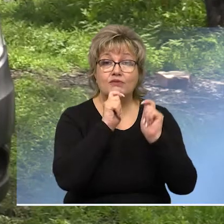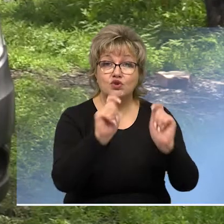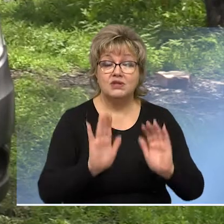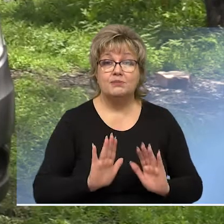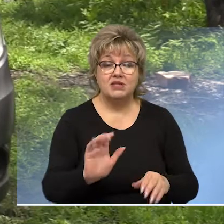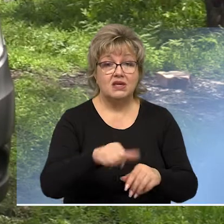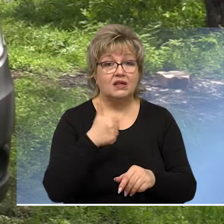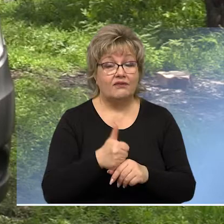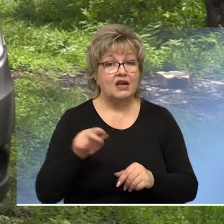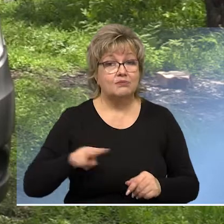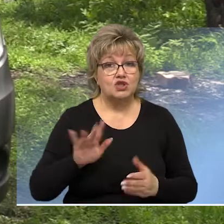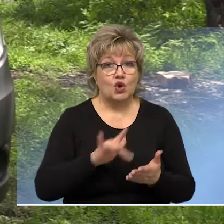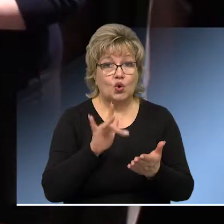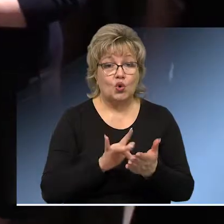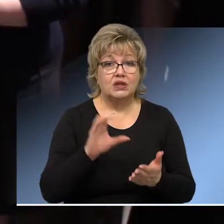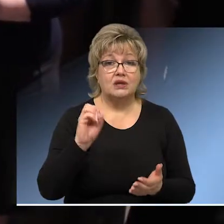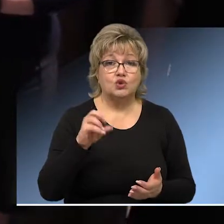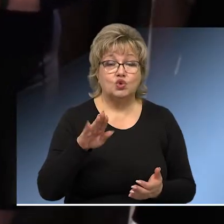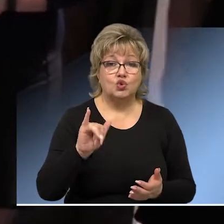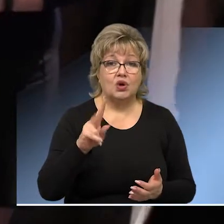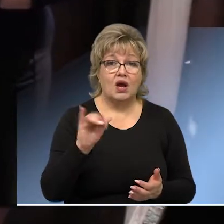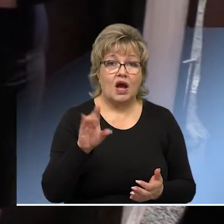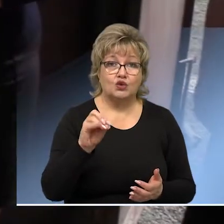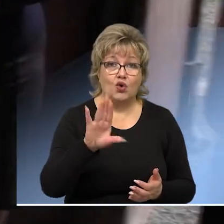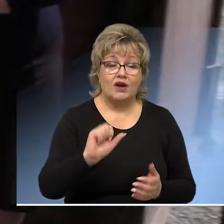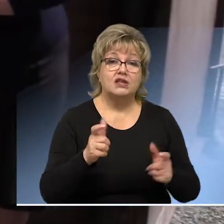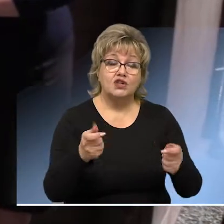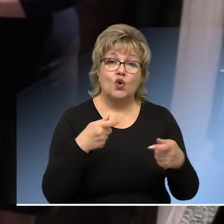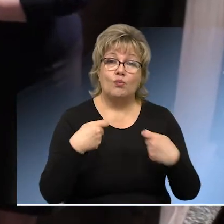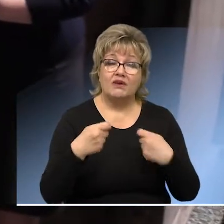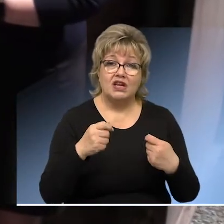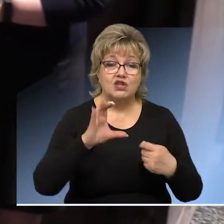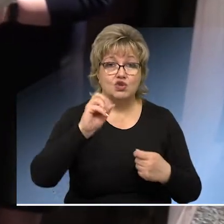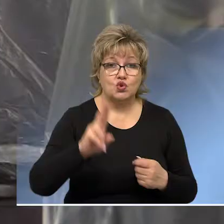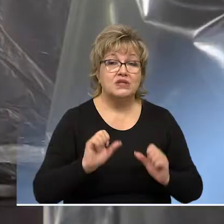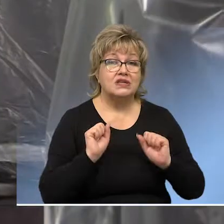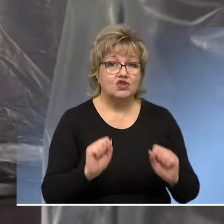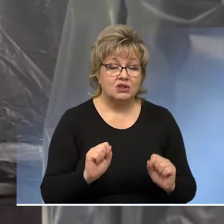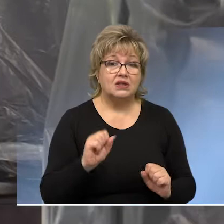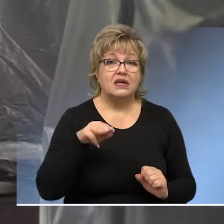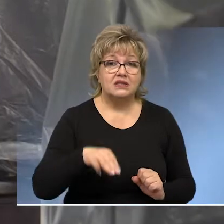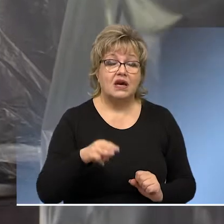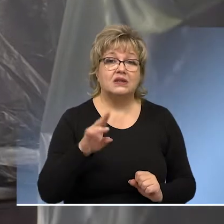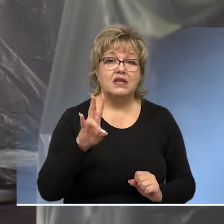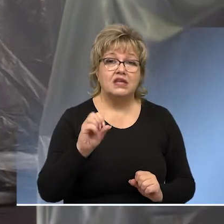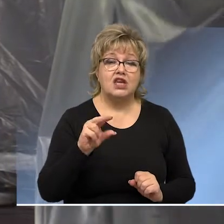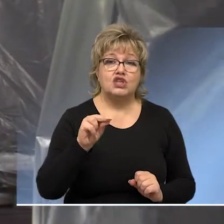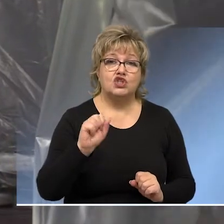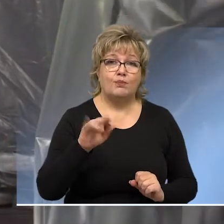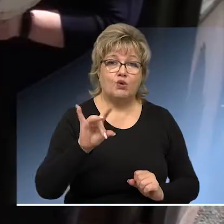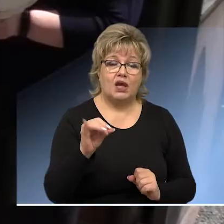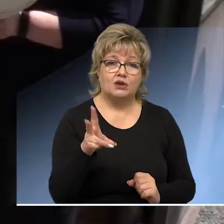вручили заместитель главы администрации города Елена Туркатова и начальник управления социальной защиты населения Татьяна